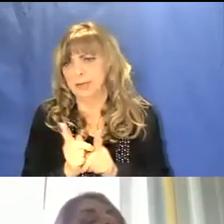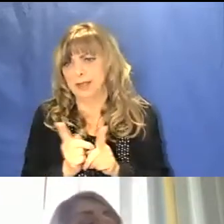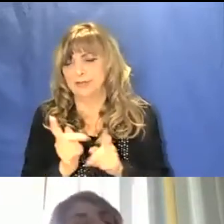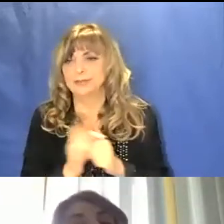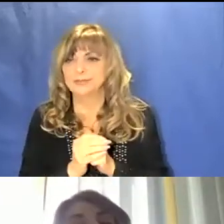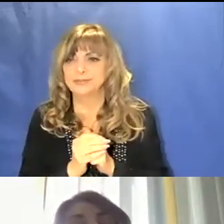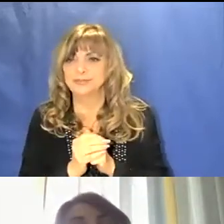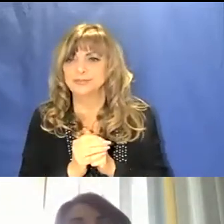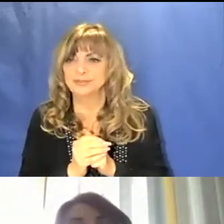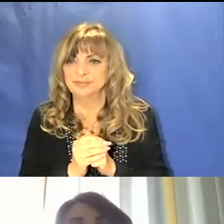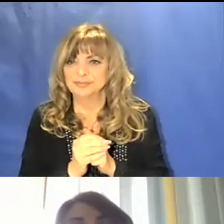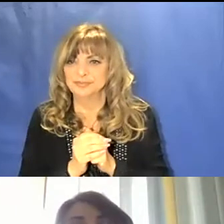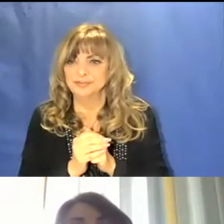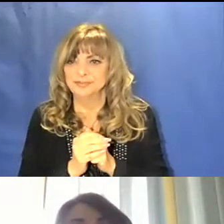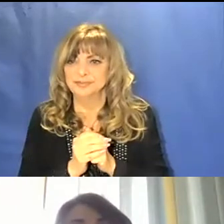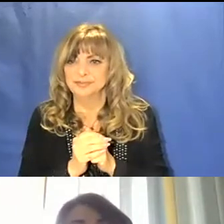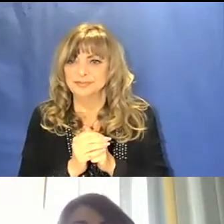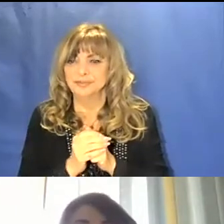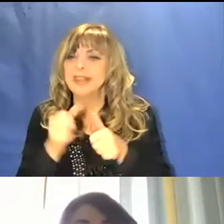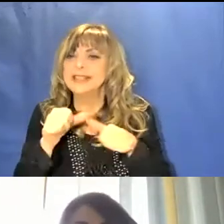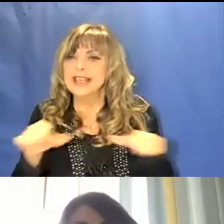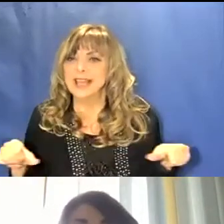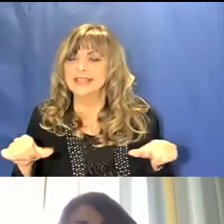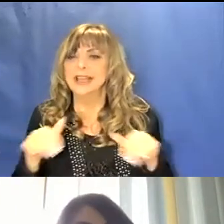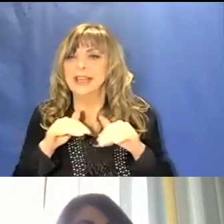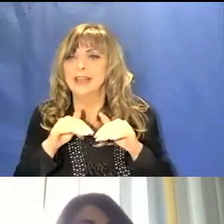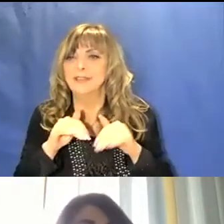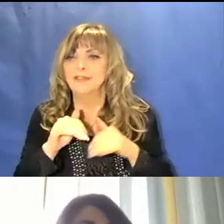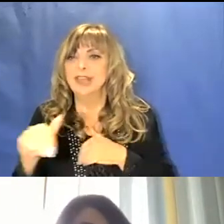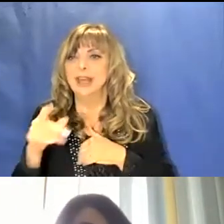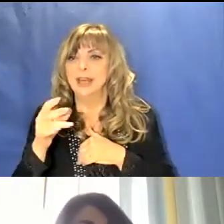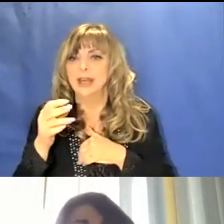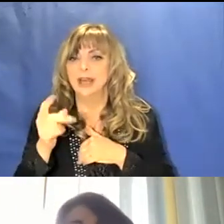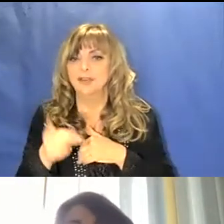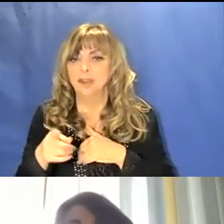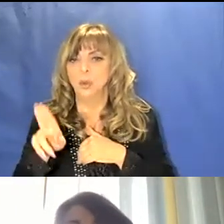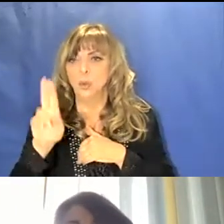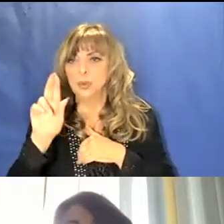Intanto la sede è in via Giusti al numero 29.